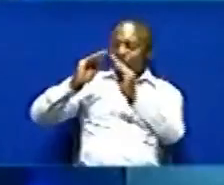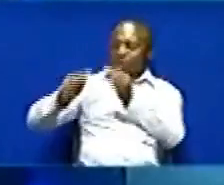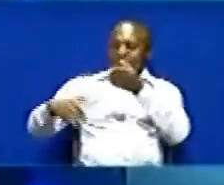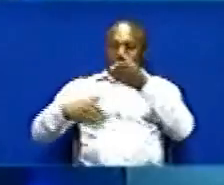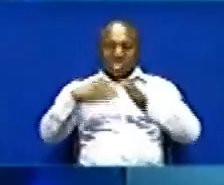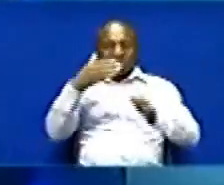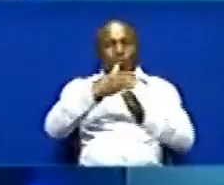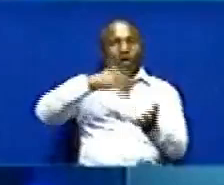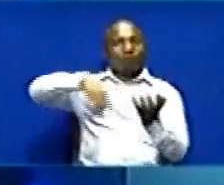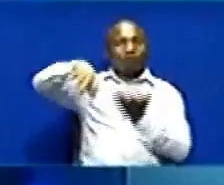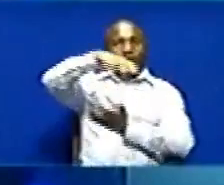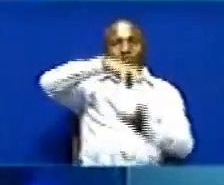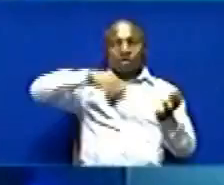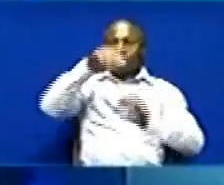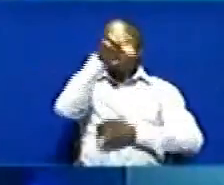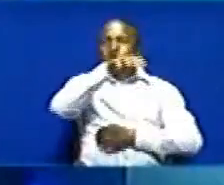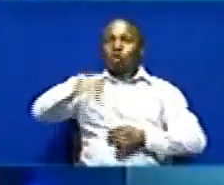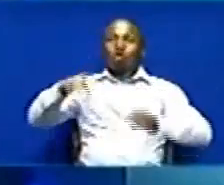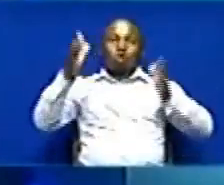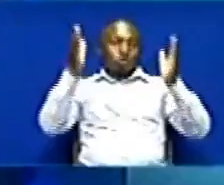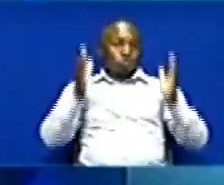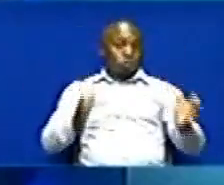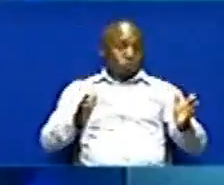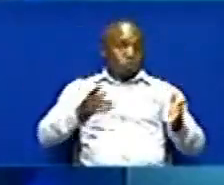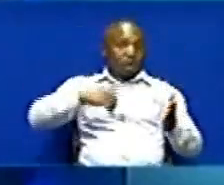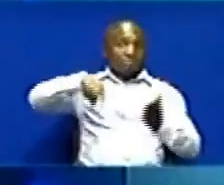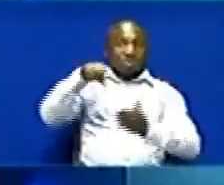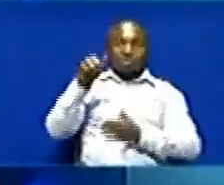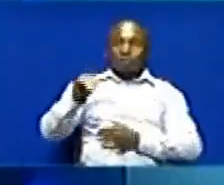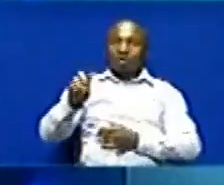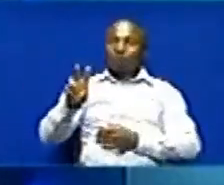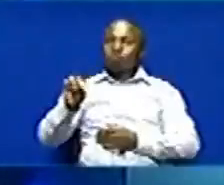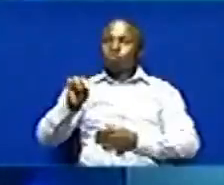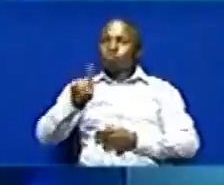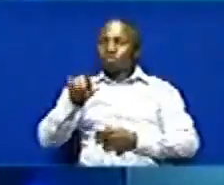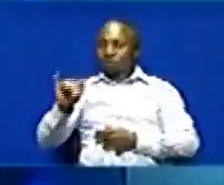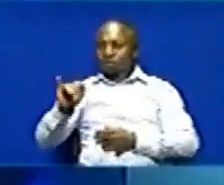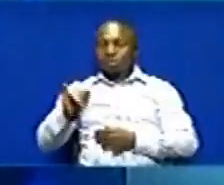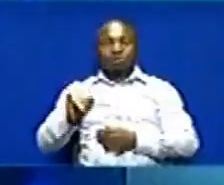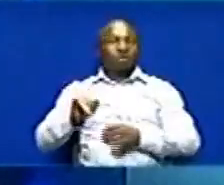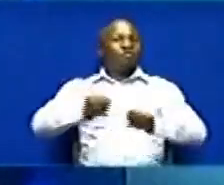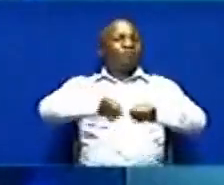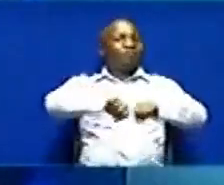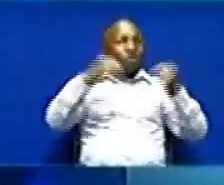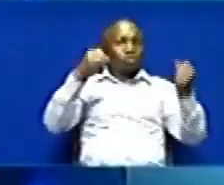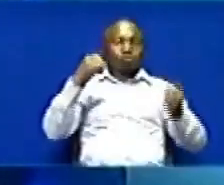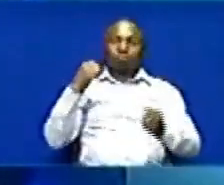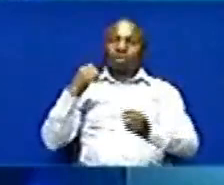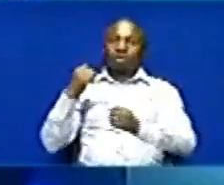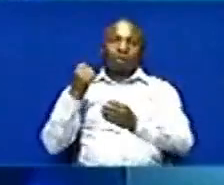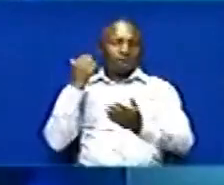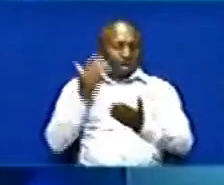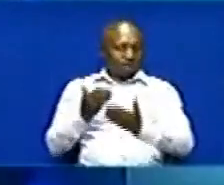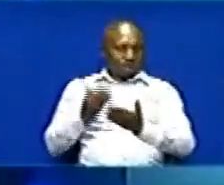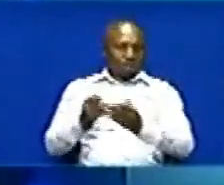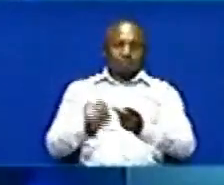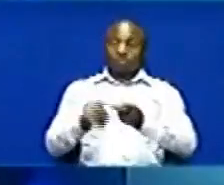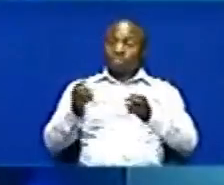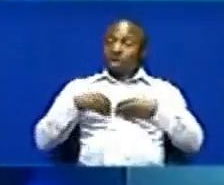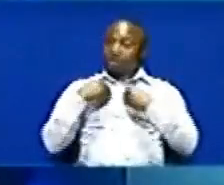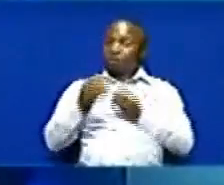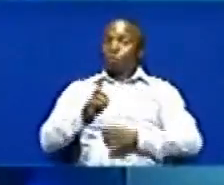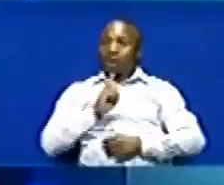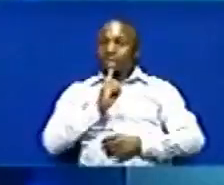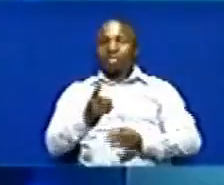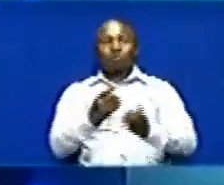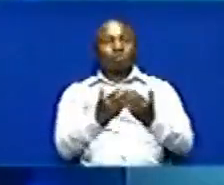Kiholela katika sokokuula mji wa mwanhuzi Kuvunju haraka Manoza metuwa gizohilo baada ya kwepo Kwa mgugoro wa